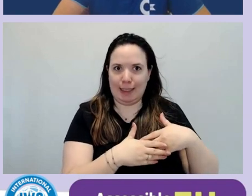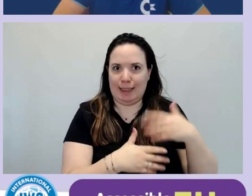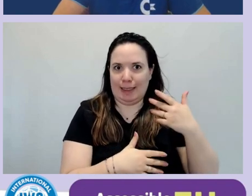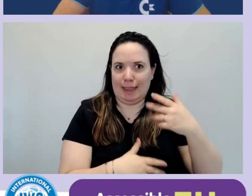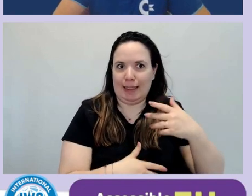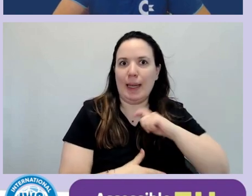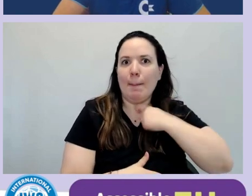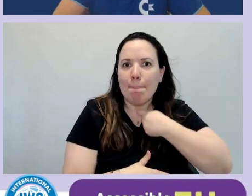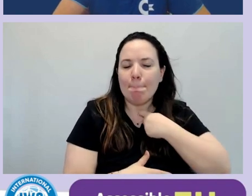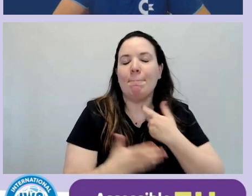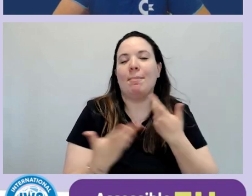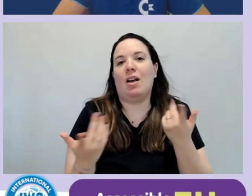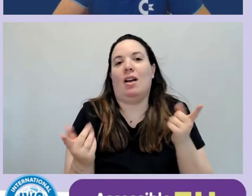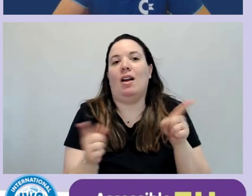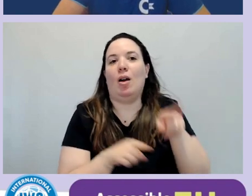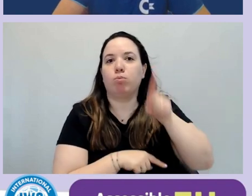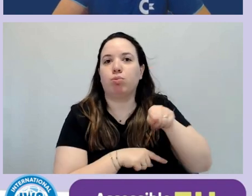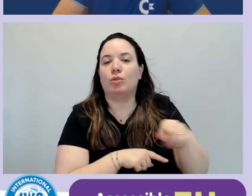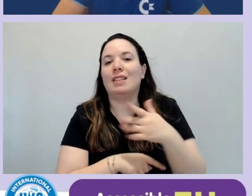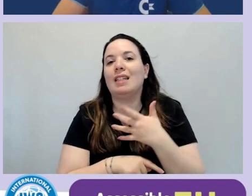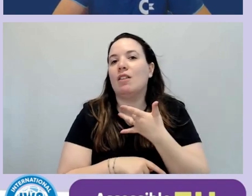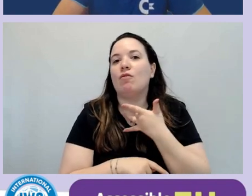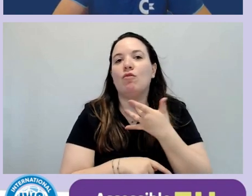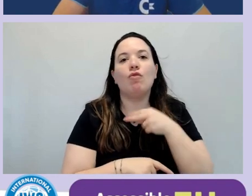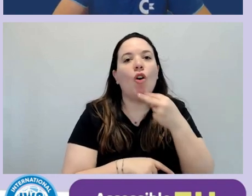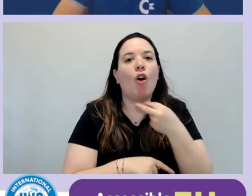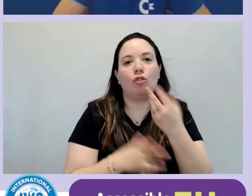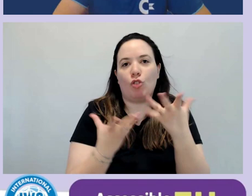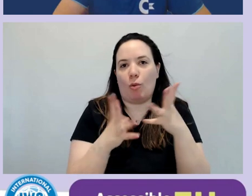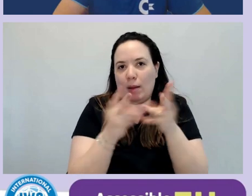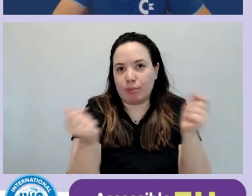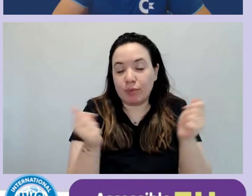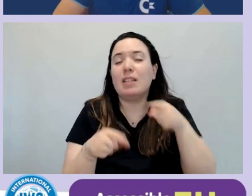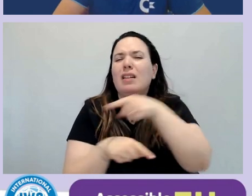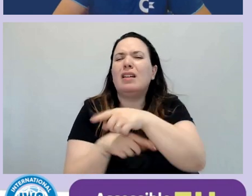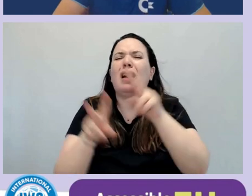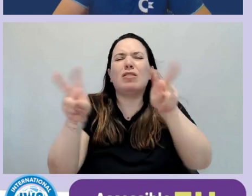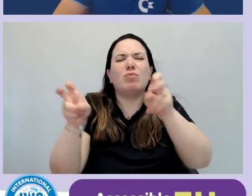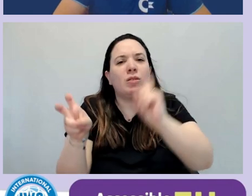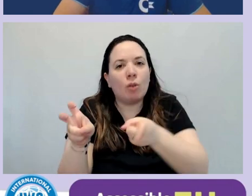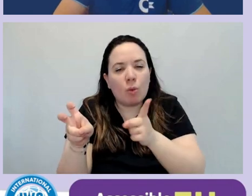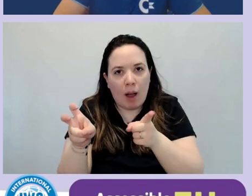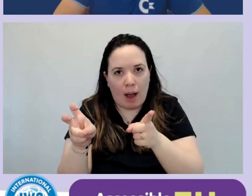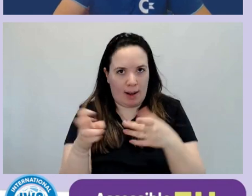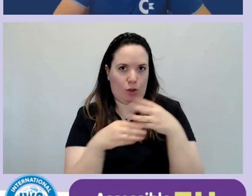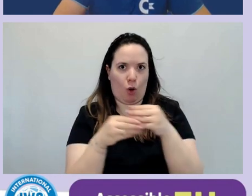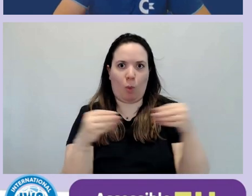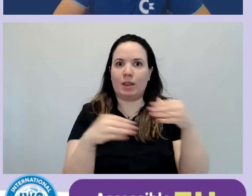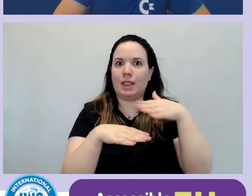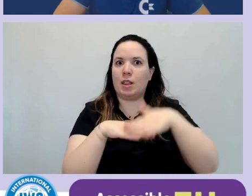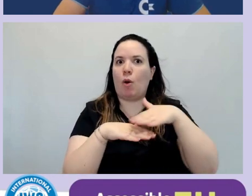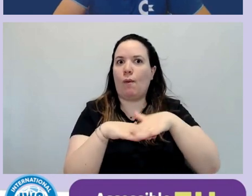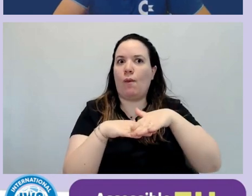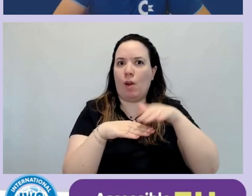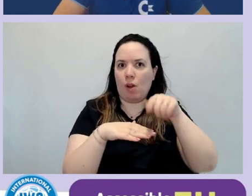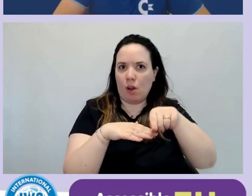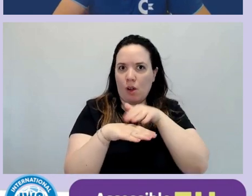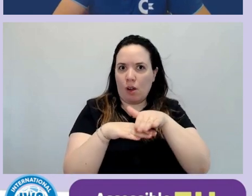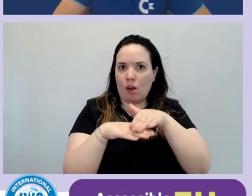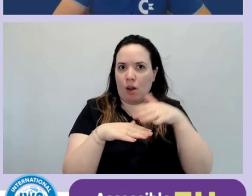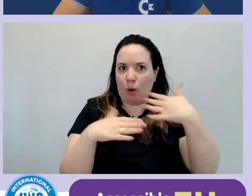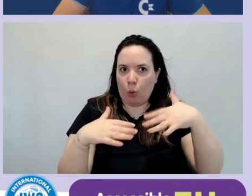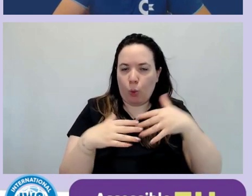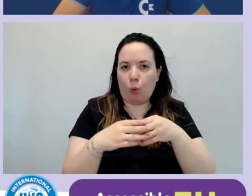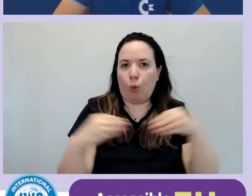'accrescimento delle competenze professionali e di ciò che si è imparato con l'esperienza di Accessibility Days,